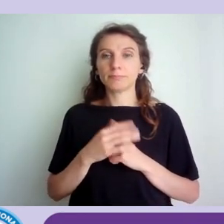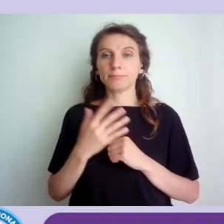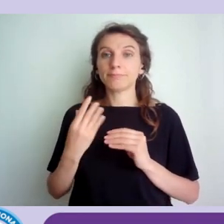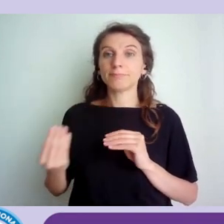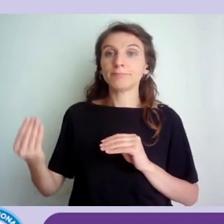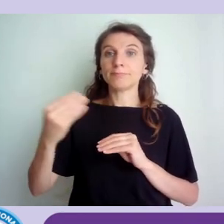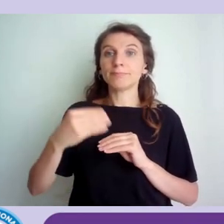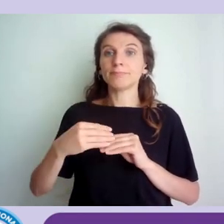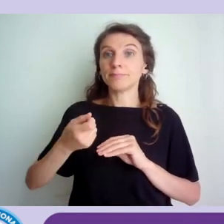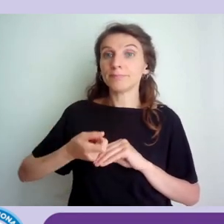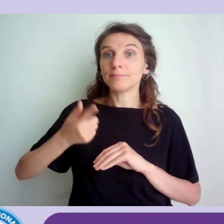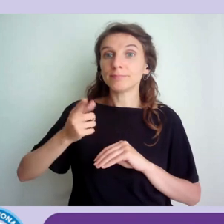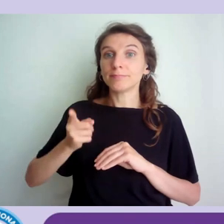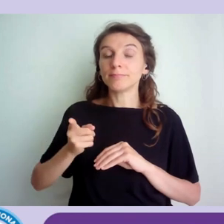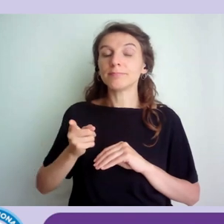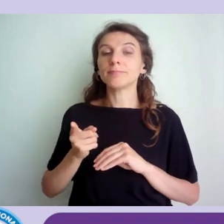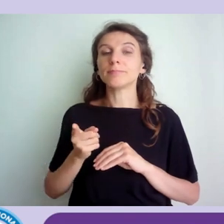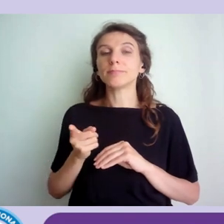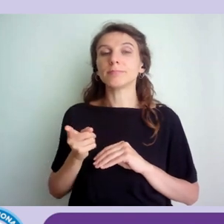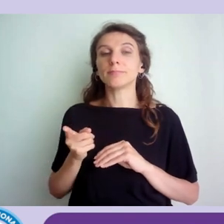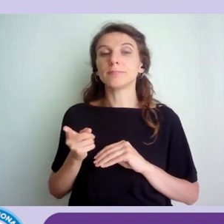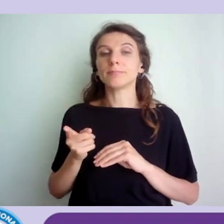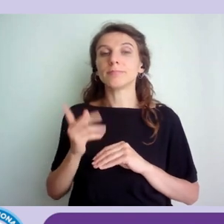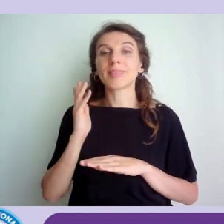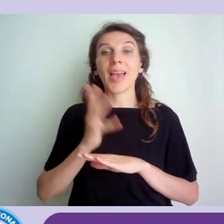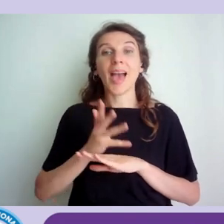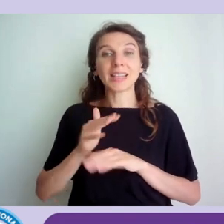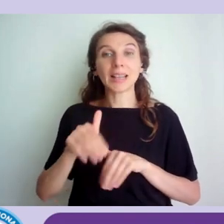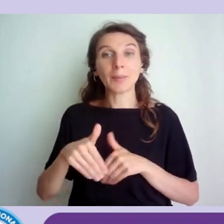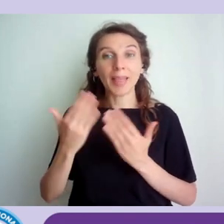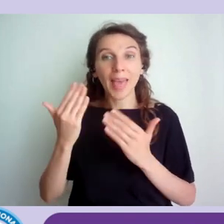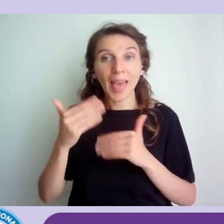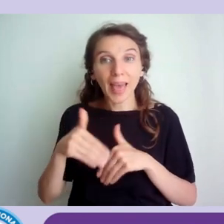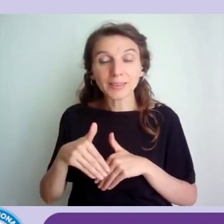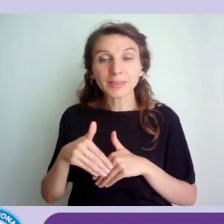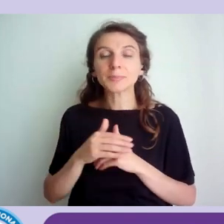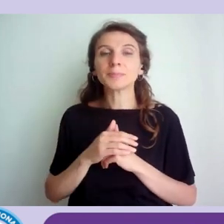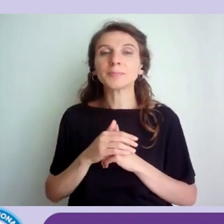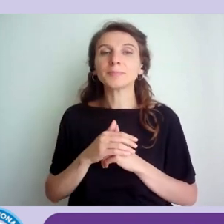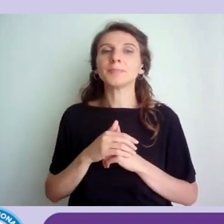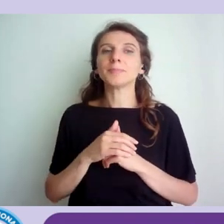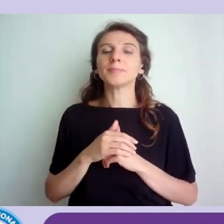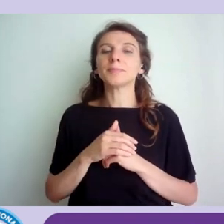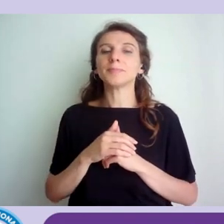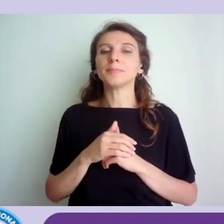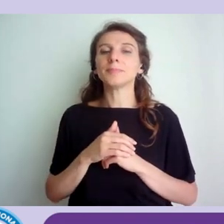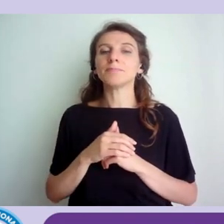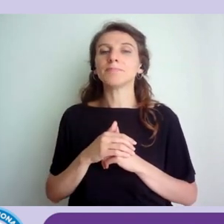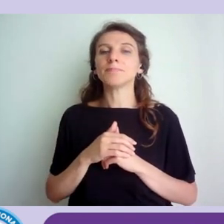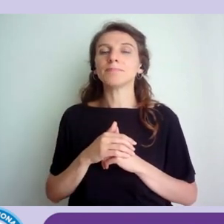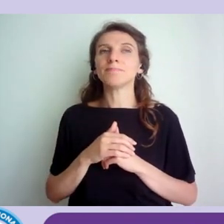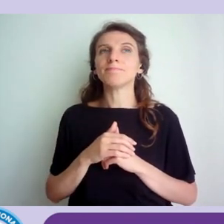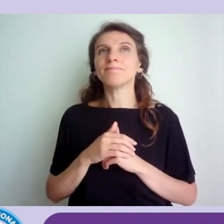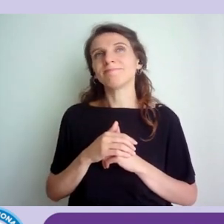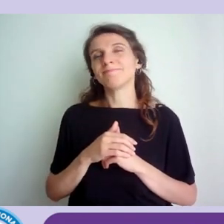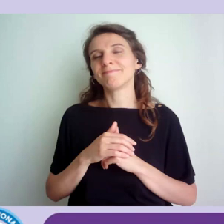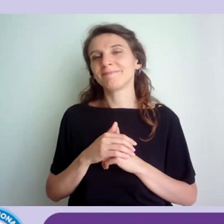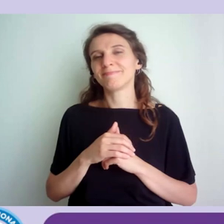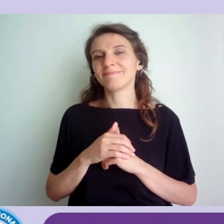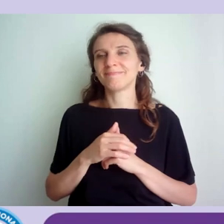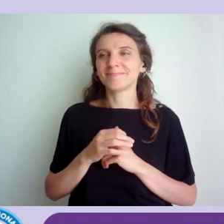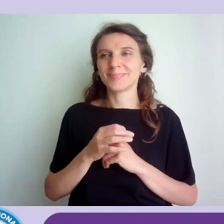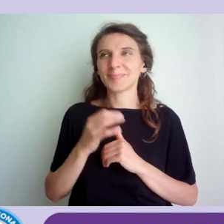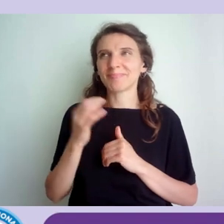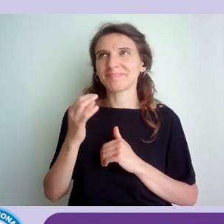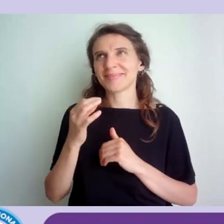importante eh accessibility days eh come diciamo sempre noi cerca di